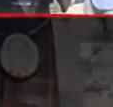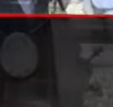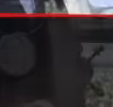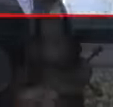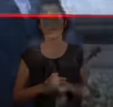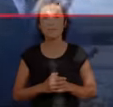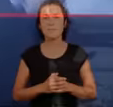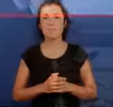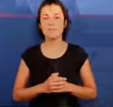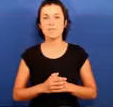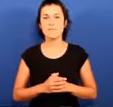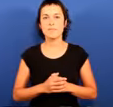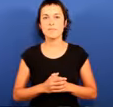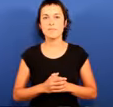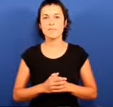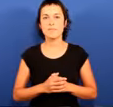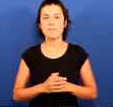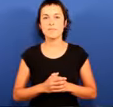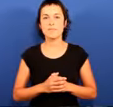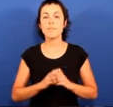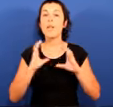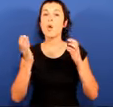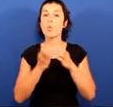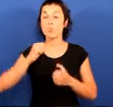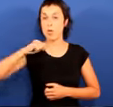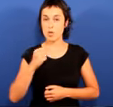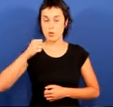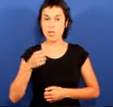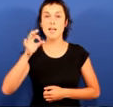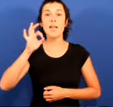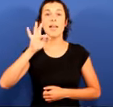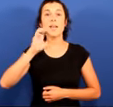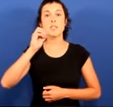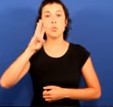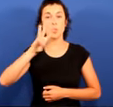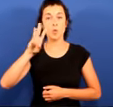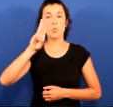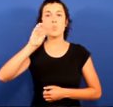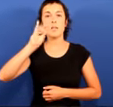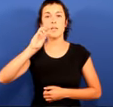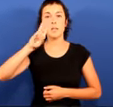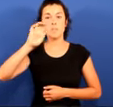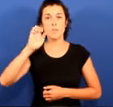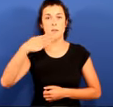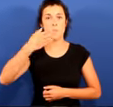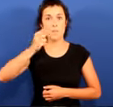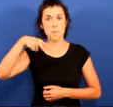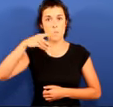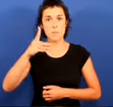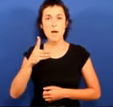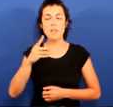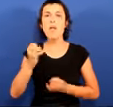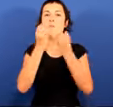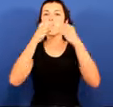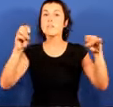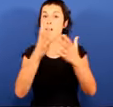arrera egin zioten foru jaur egian Eskoziako Stonepipe Band Kale Bandari. Izan ere, getxeko nazio harteko